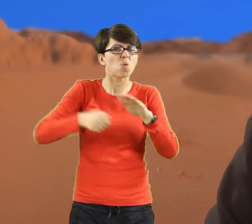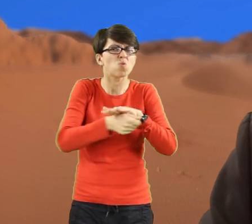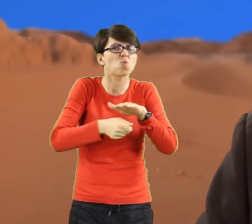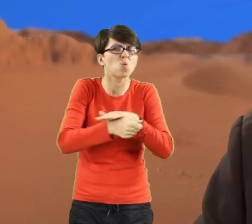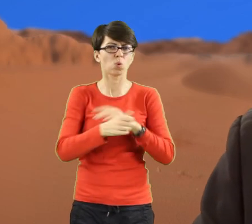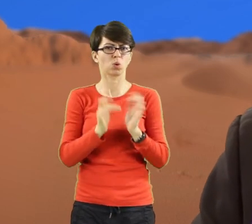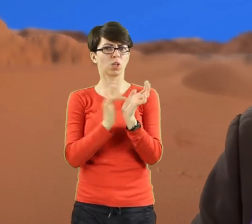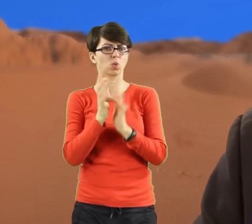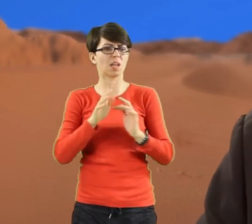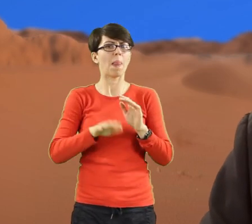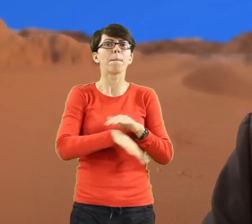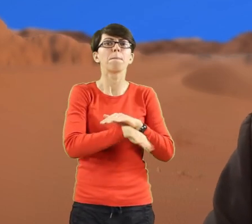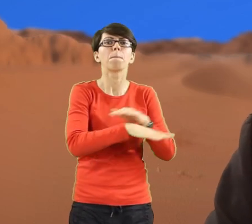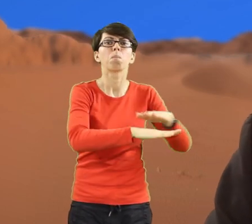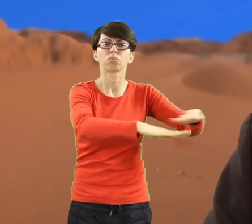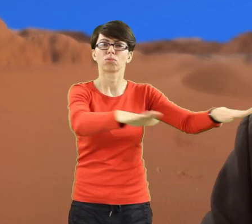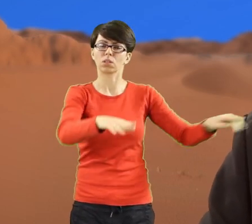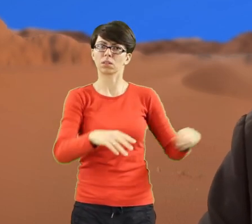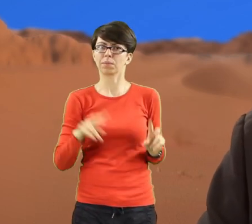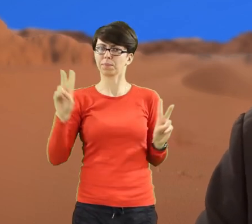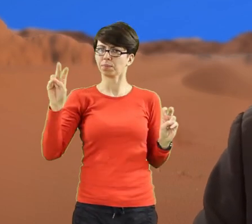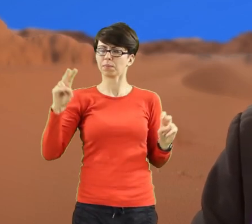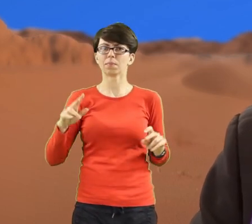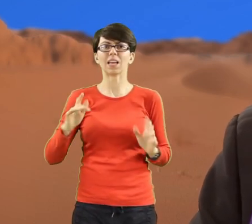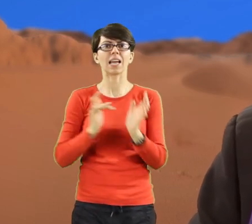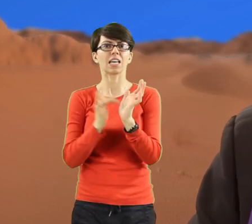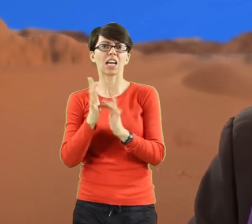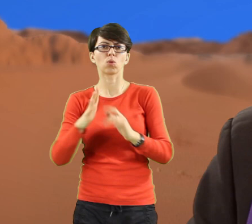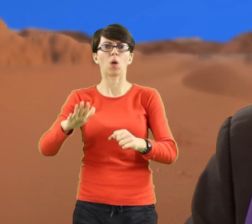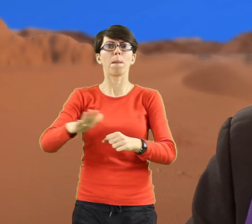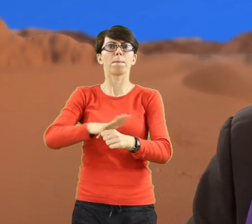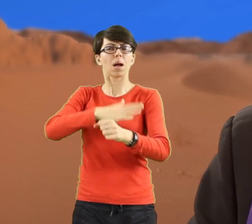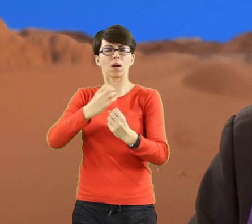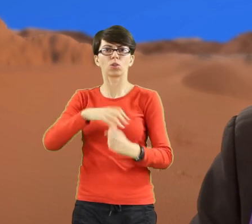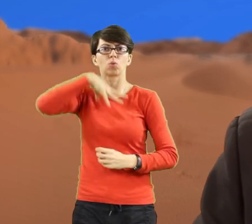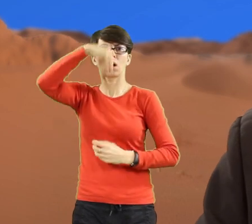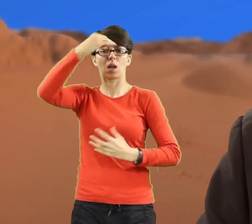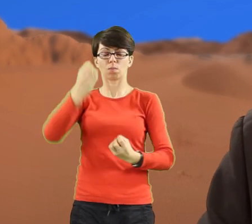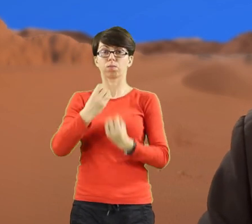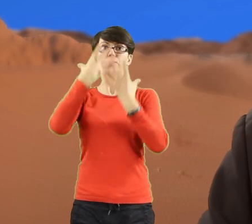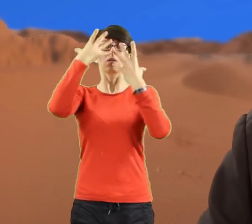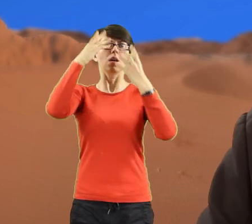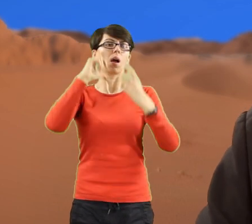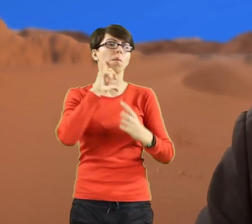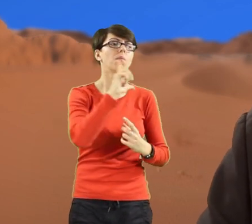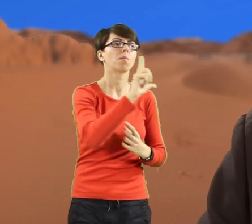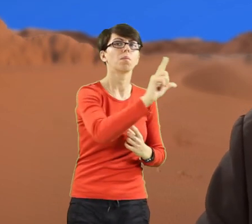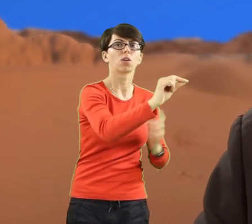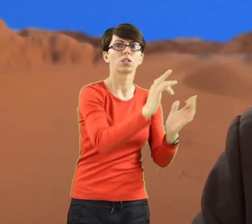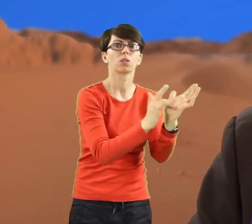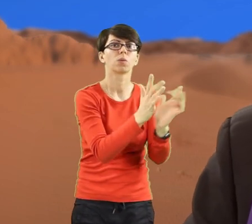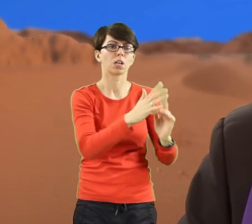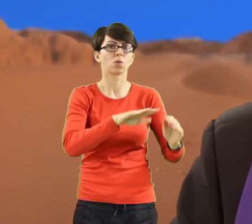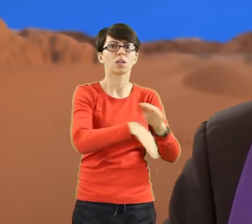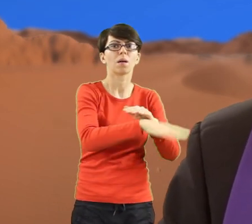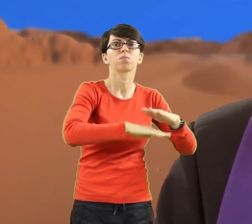Pełen Ducha Świętego powrócił Jezus z nadni Jordanu, a wiedziony był przez ducha na pustyni czterdzieści dni. I był kuszony